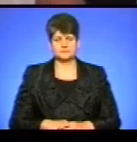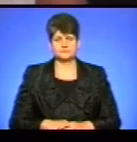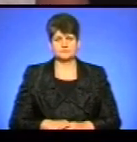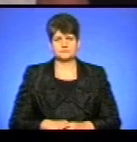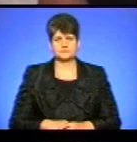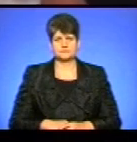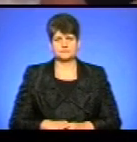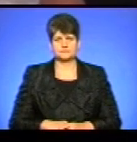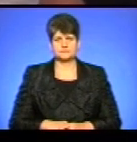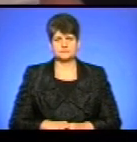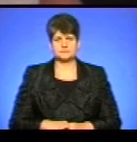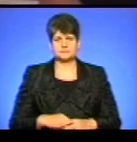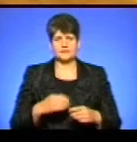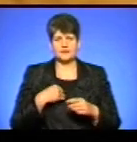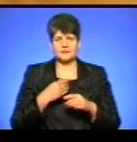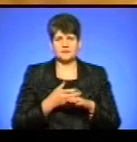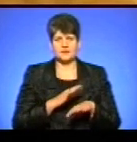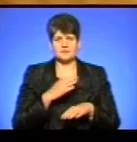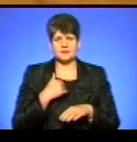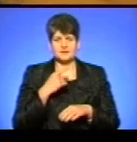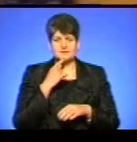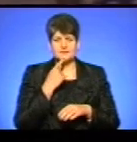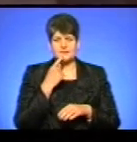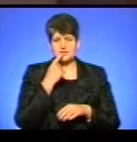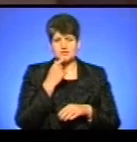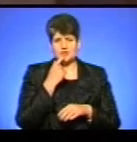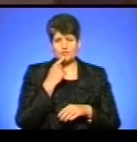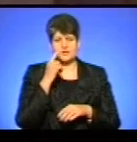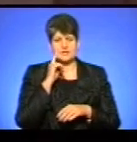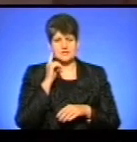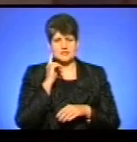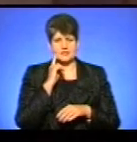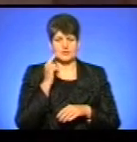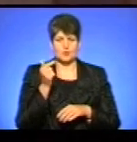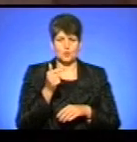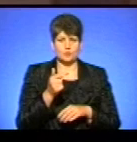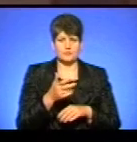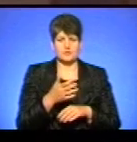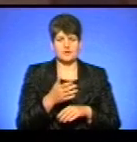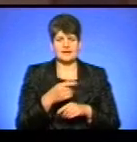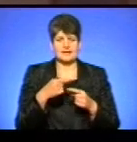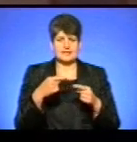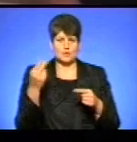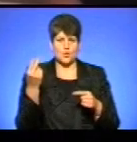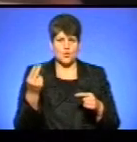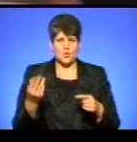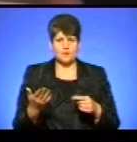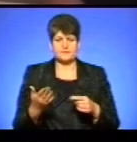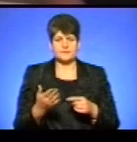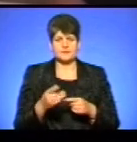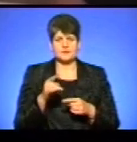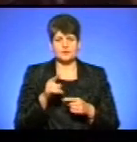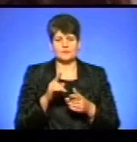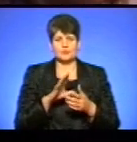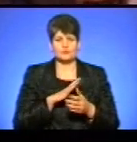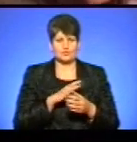«Я малюю ромашку». «Червоний, зелений, голубий, різнокольоровий, щоб вона була